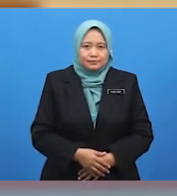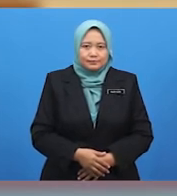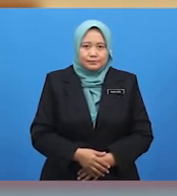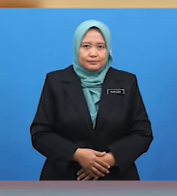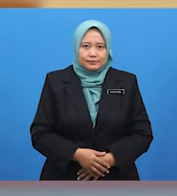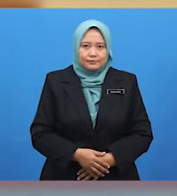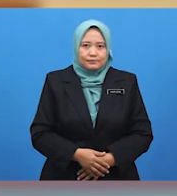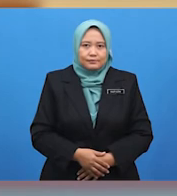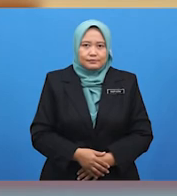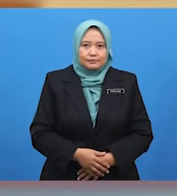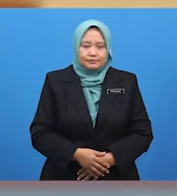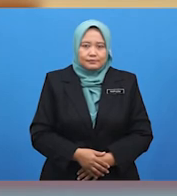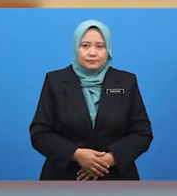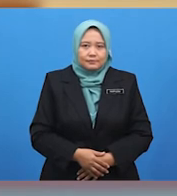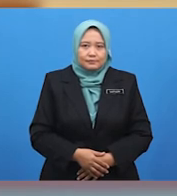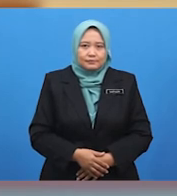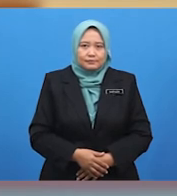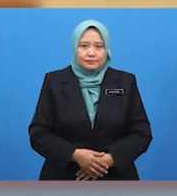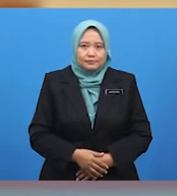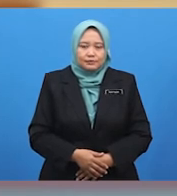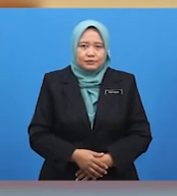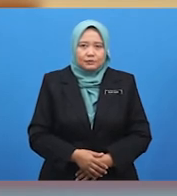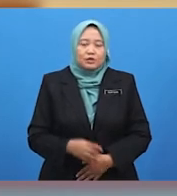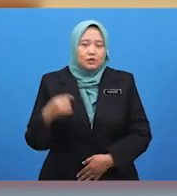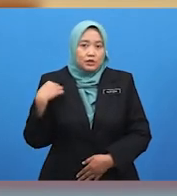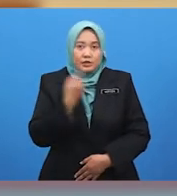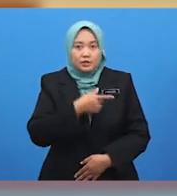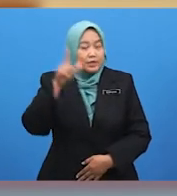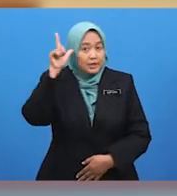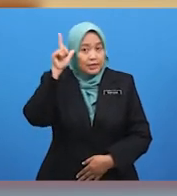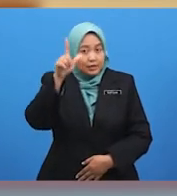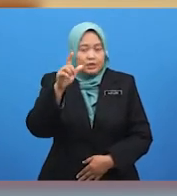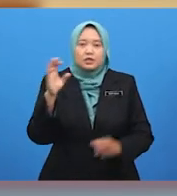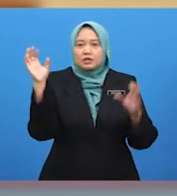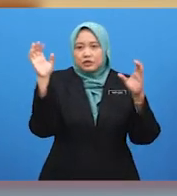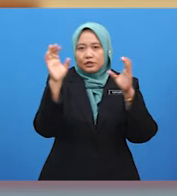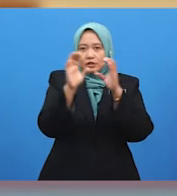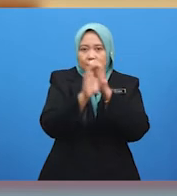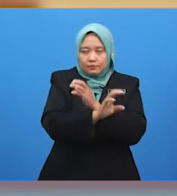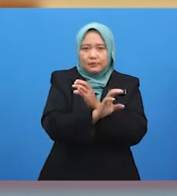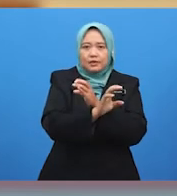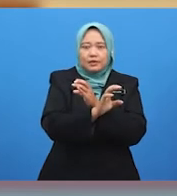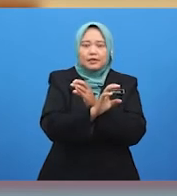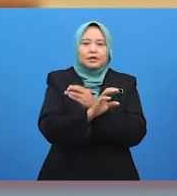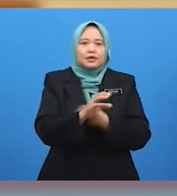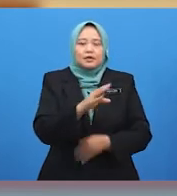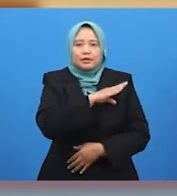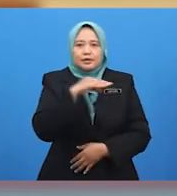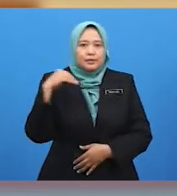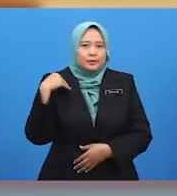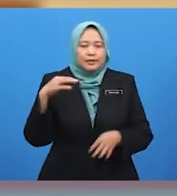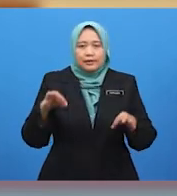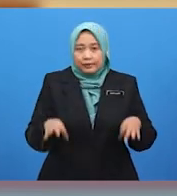Sudah, Cikgu. Kumki, kita akan melihat cabaran-cabaran yang dihadapi dan